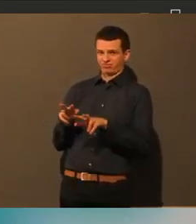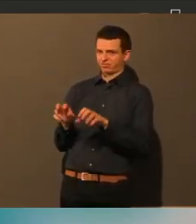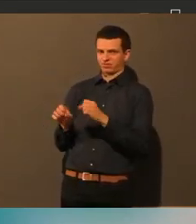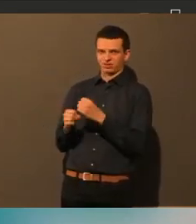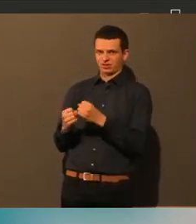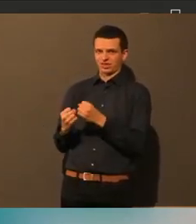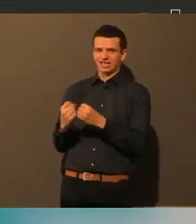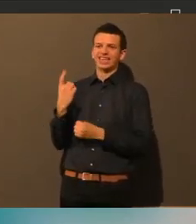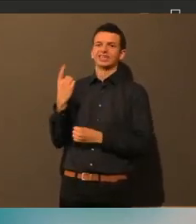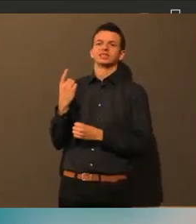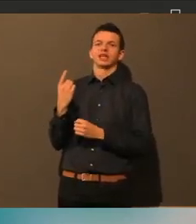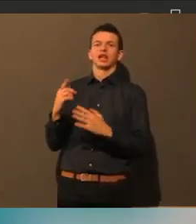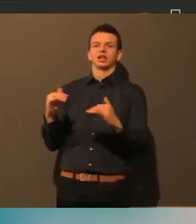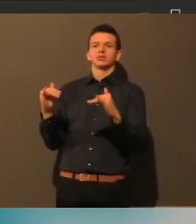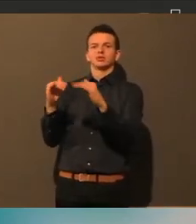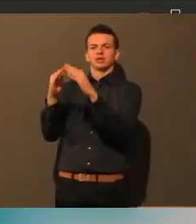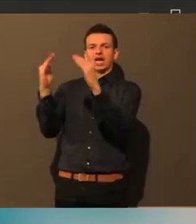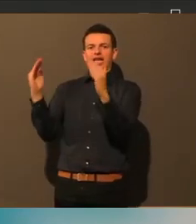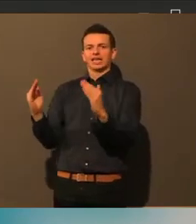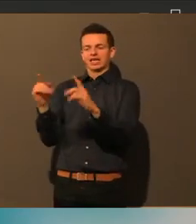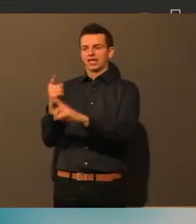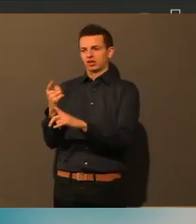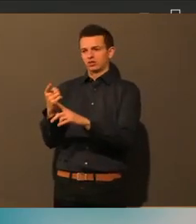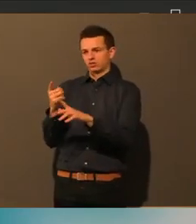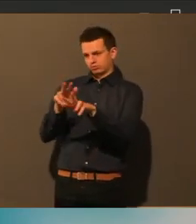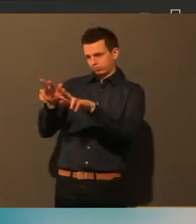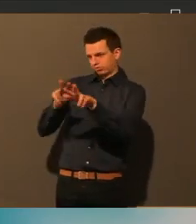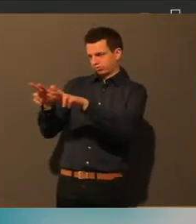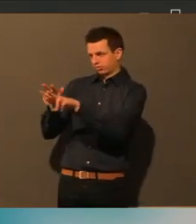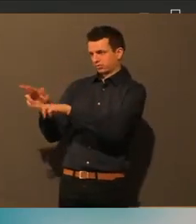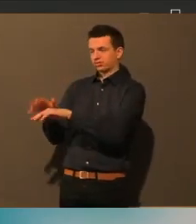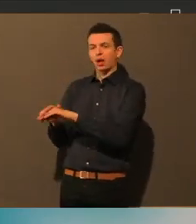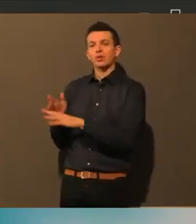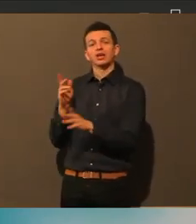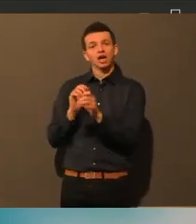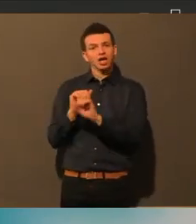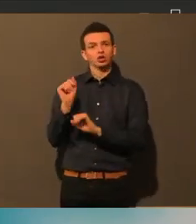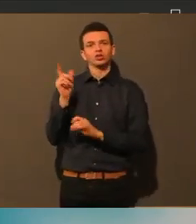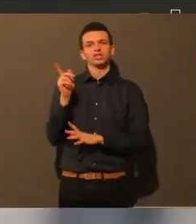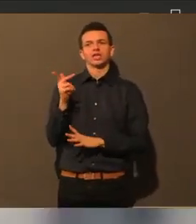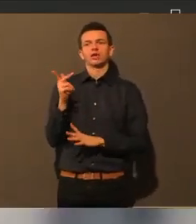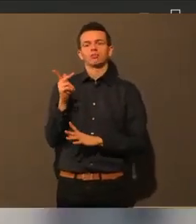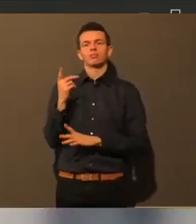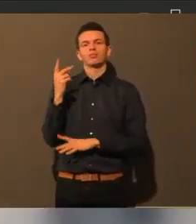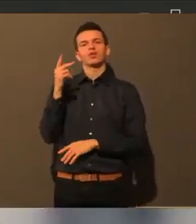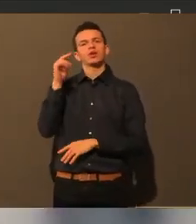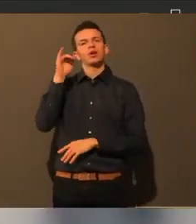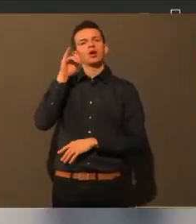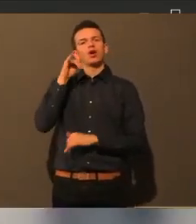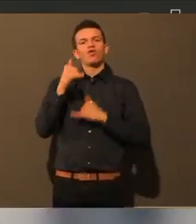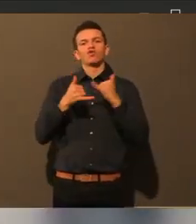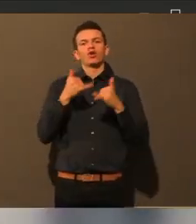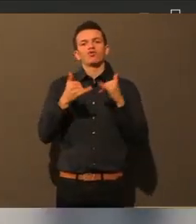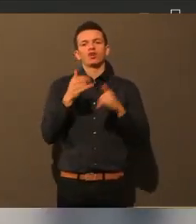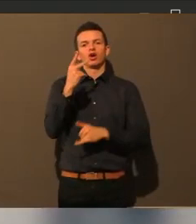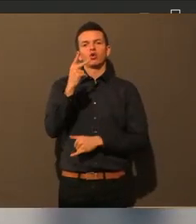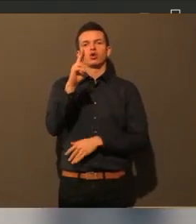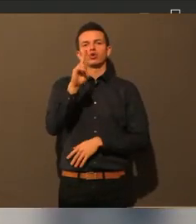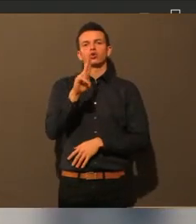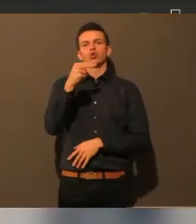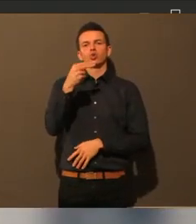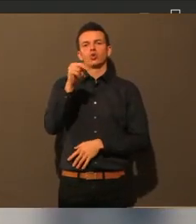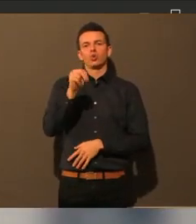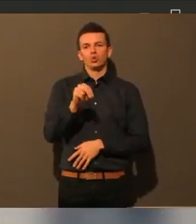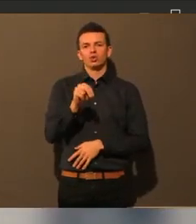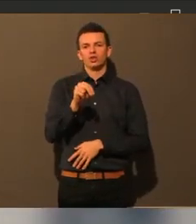drauf gepolt. Ich möchte vielleicht aber den Einwand von der Frau Kühl gerade auch noch mal hernehmen, um ganz kurz noch was zum Thema Impfen zu sagen, weil auch das ist vorher im Chat